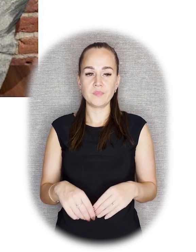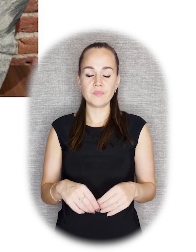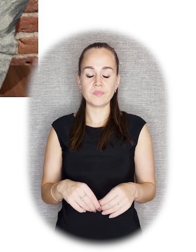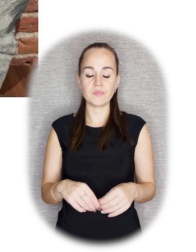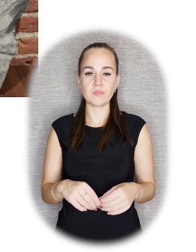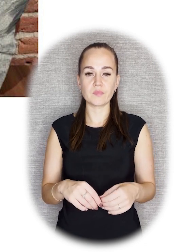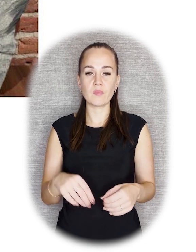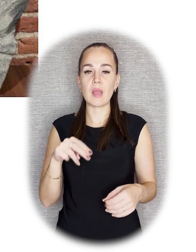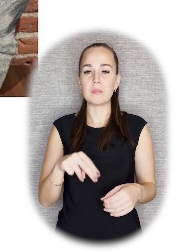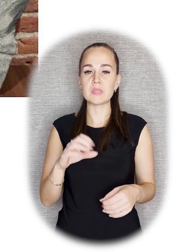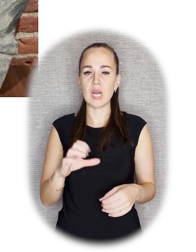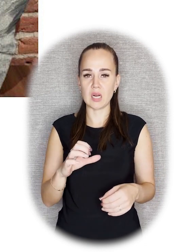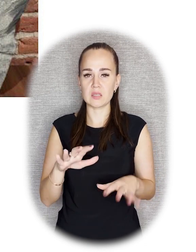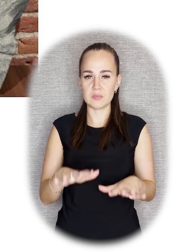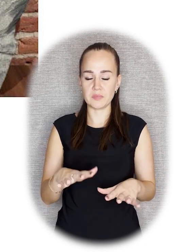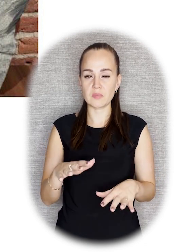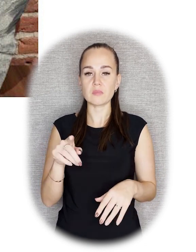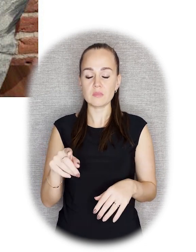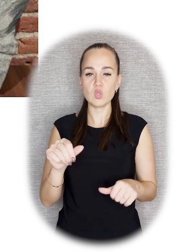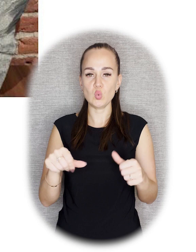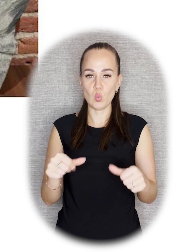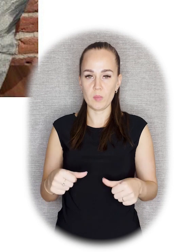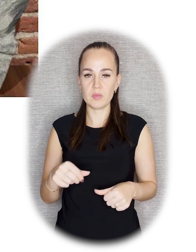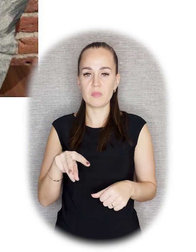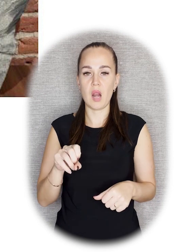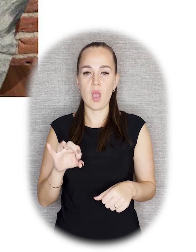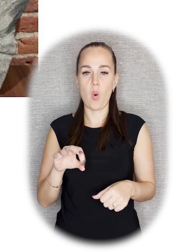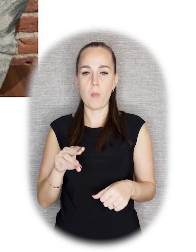петроградскому скульптору. Это Леопольд Дитрих.